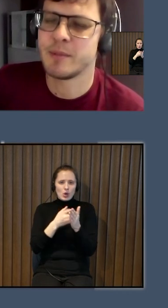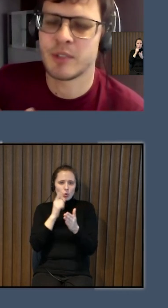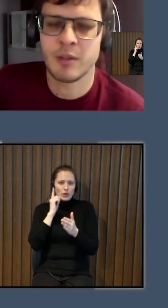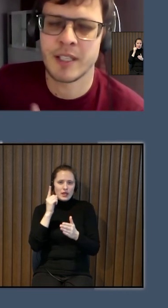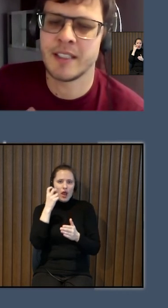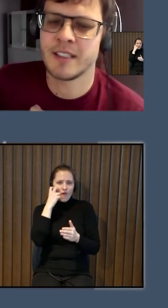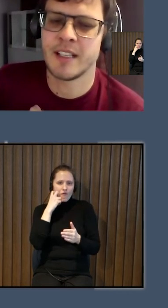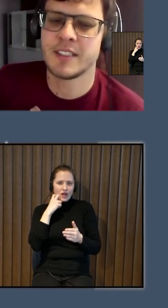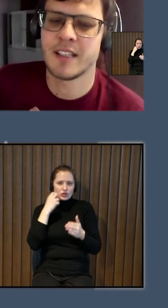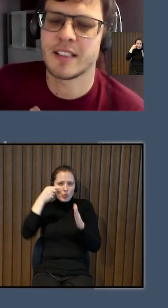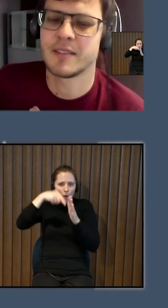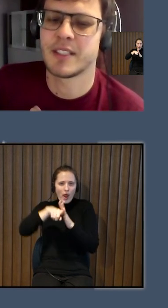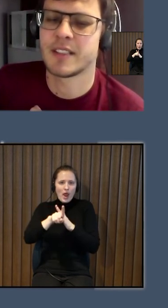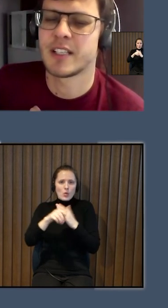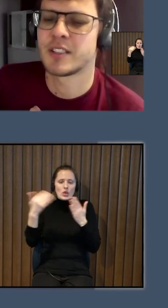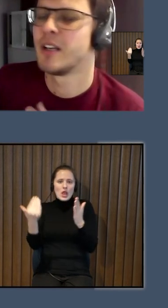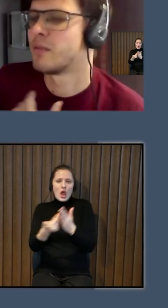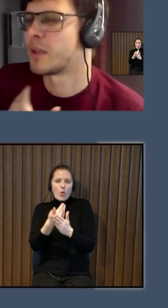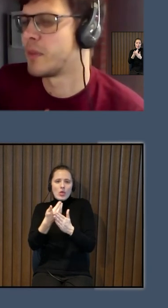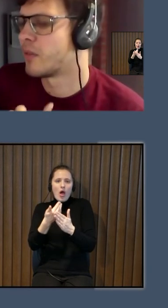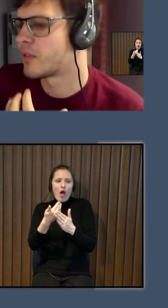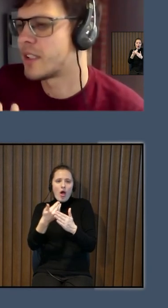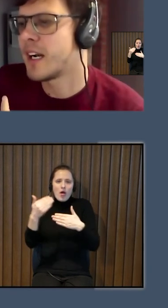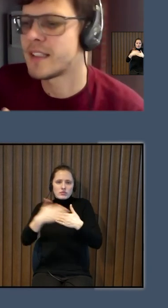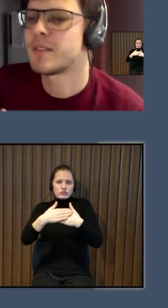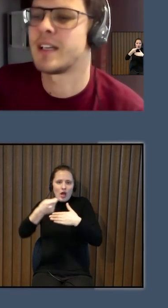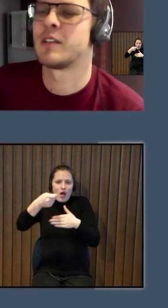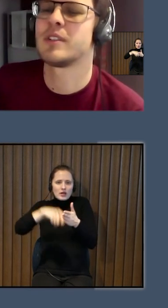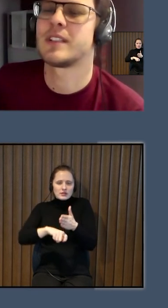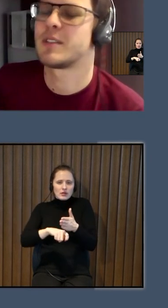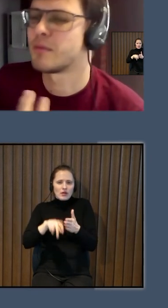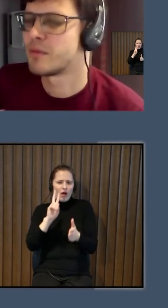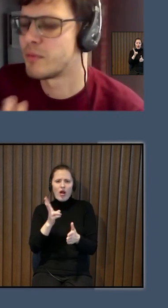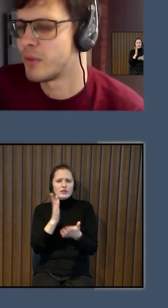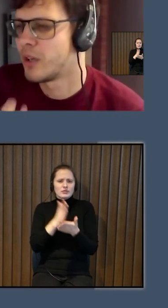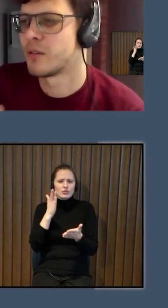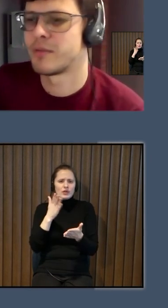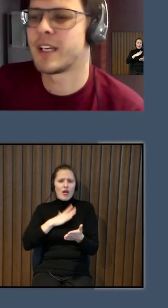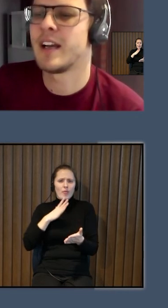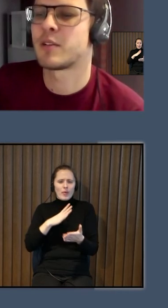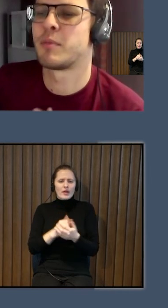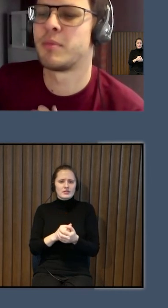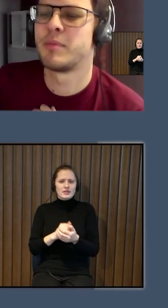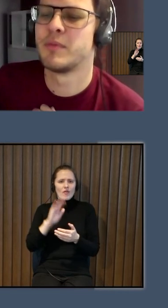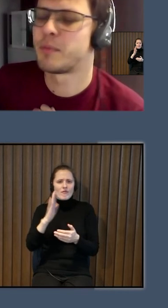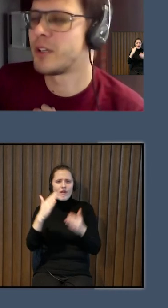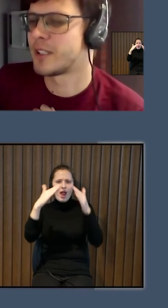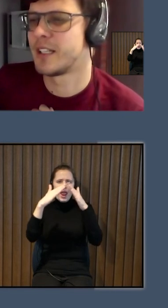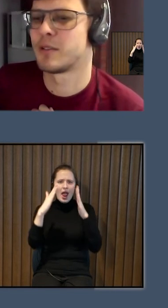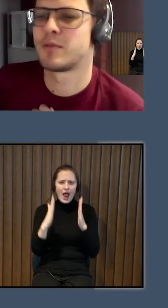nepieejam, un jaunā ieeja ir aizslēgta vienkārši, vai kā tas varēja notikt, un vai jā,